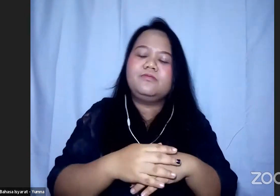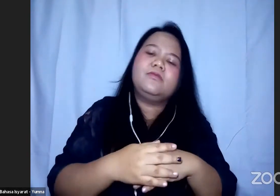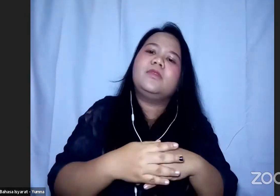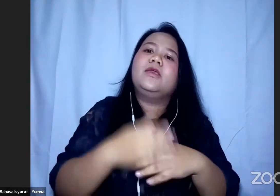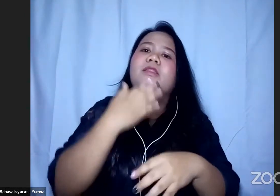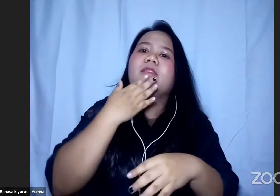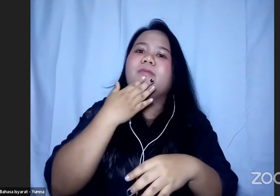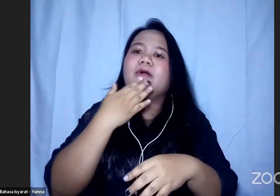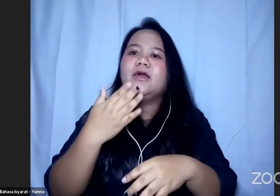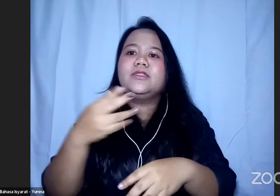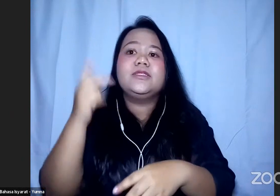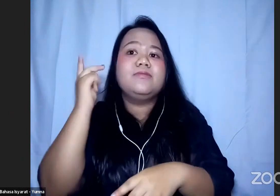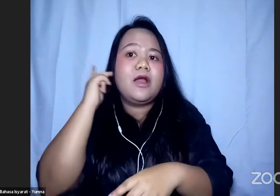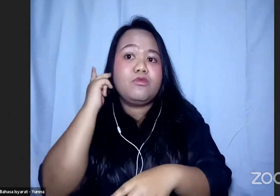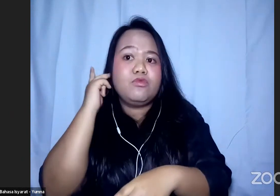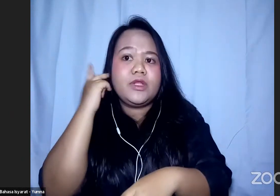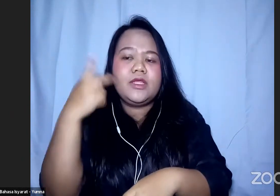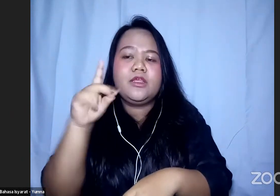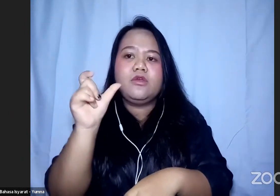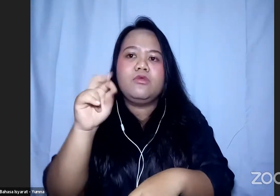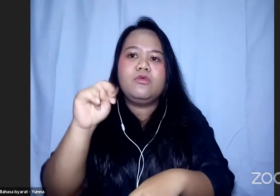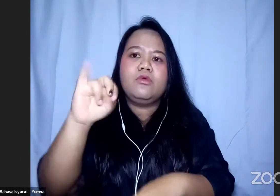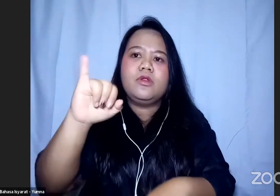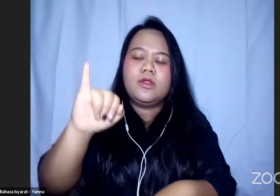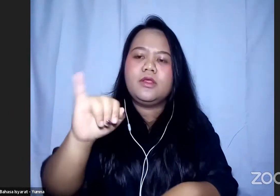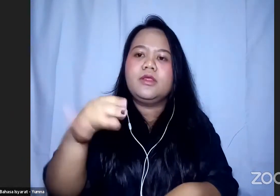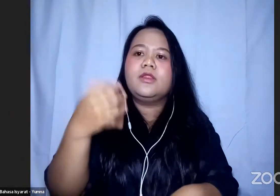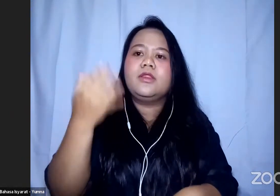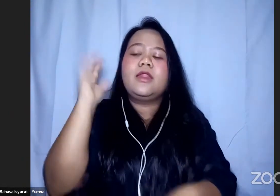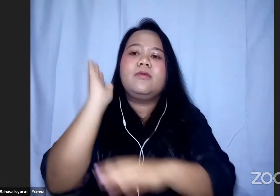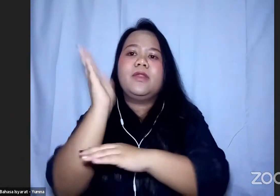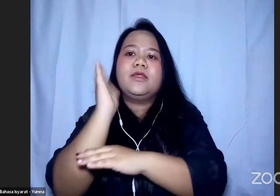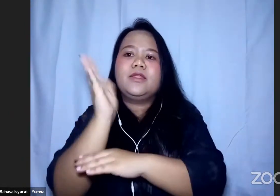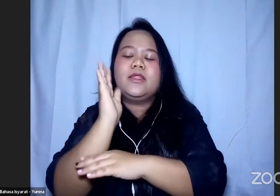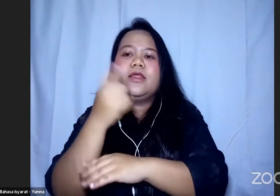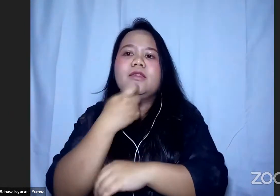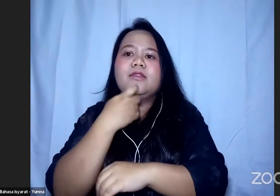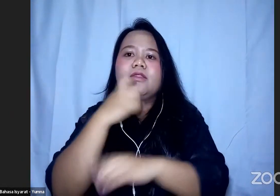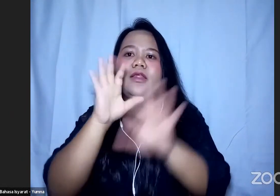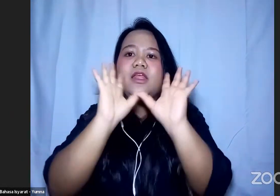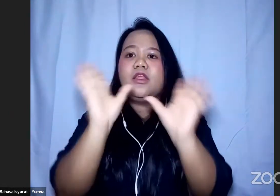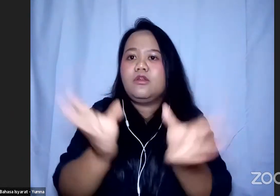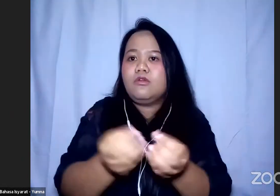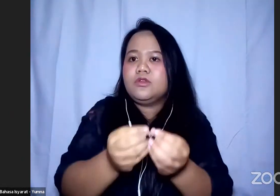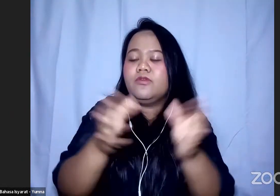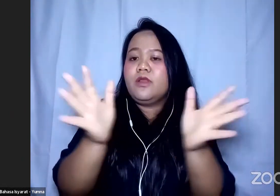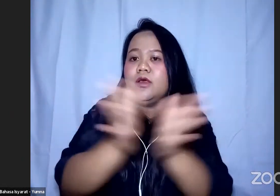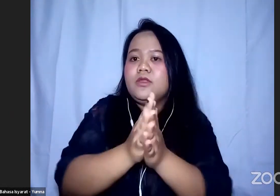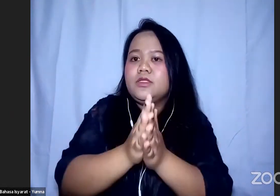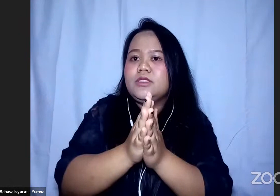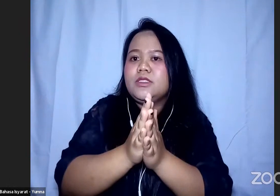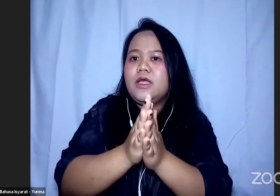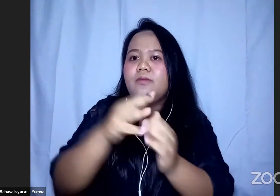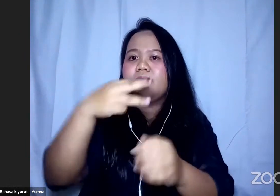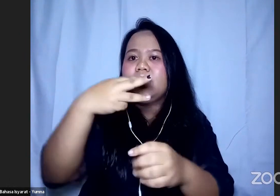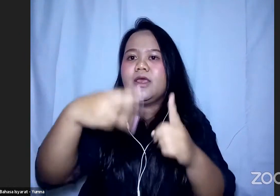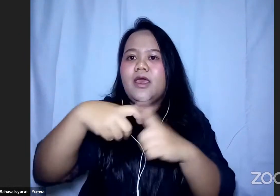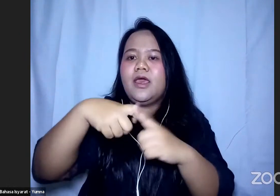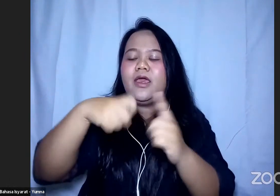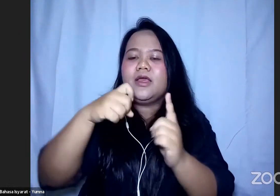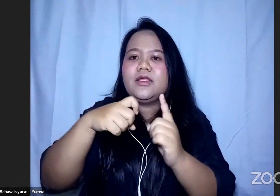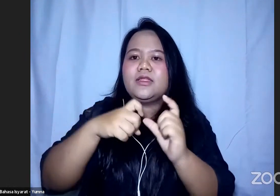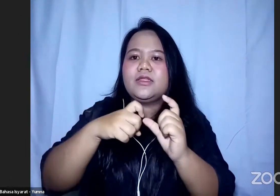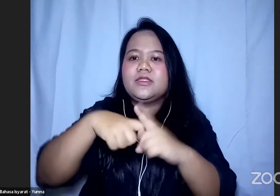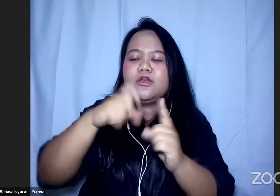Kuni Mas Denny tadi mempresentasikan mengenai inklusivitas dan eksklusivitas kemudian